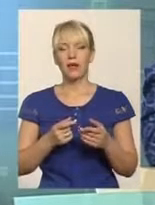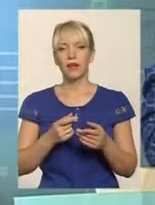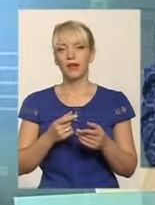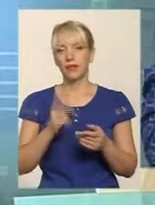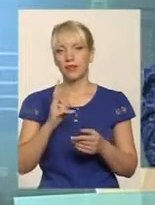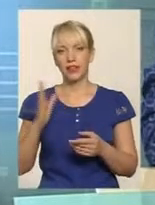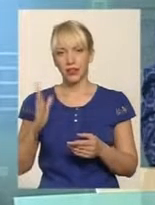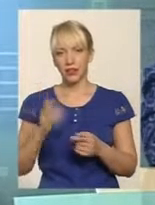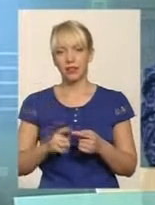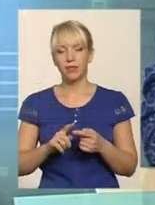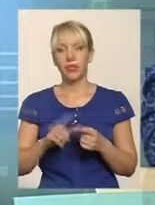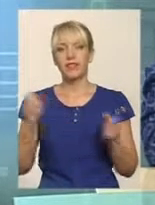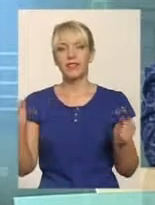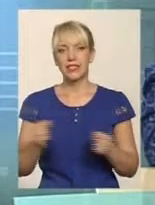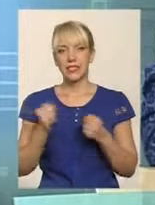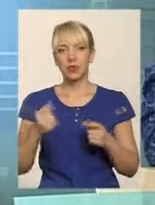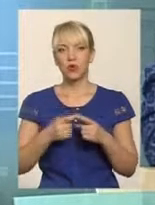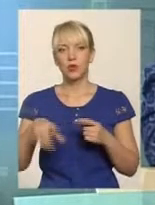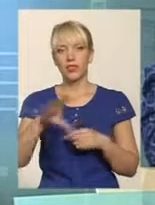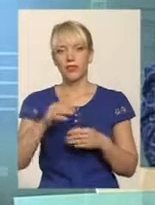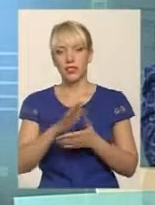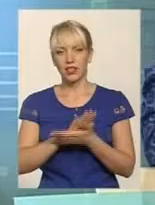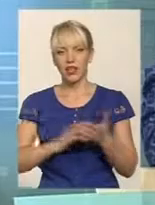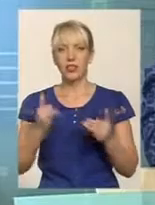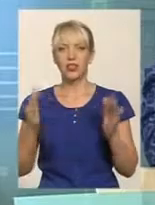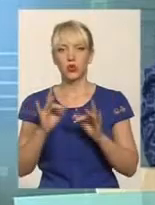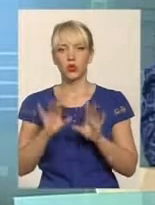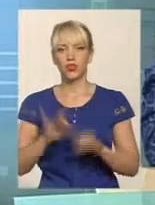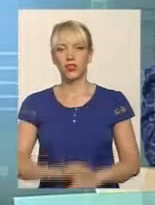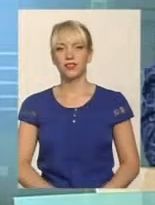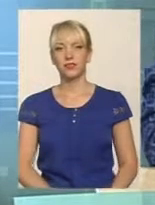вже взимку. Про це все далі, але спочатку сюжет.